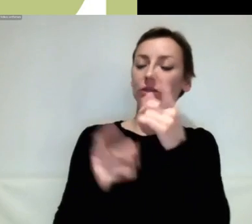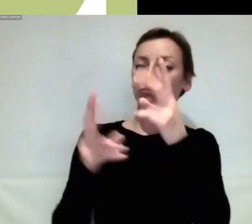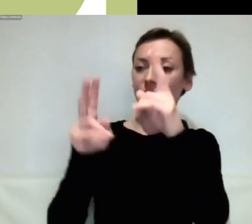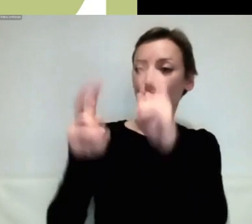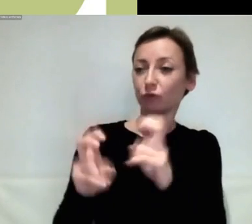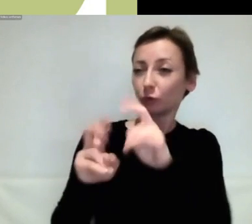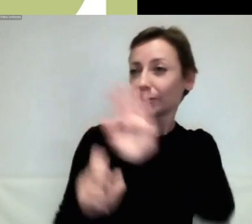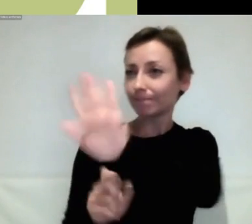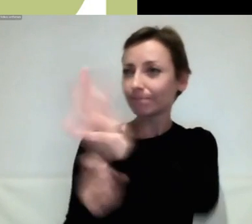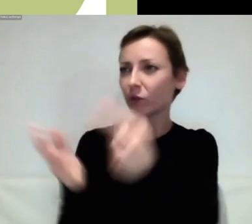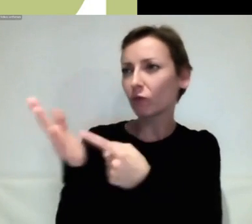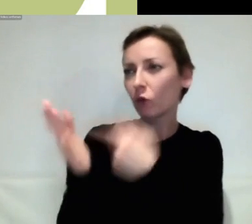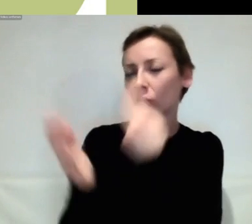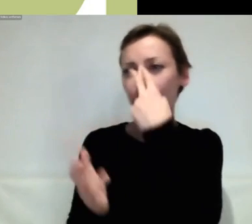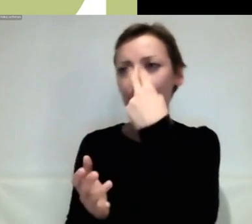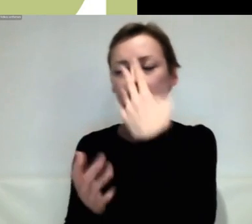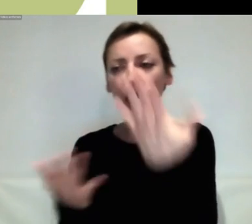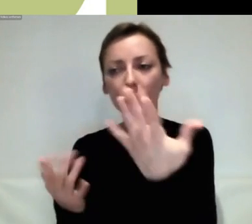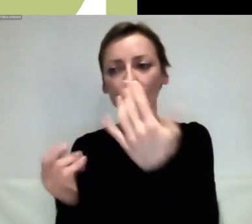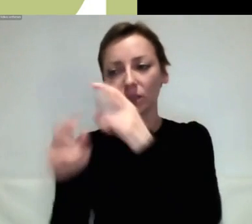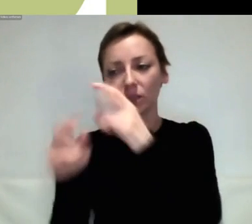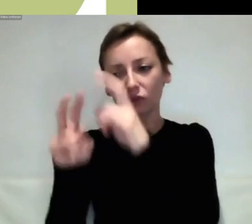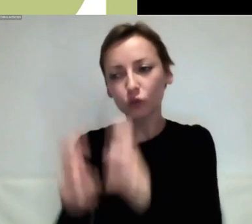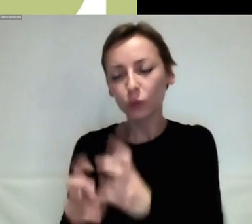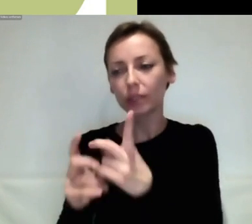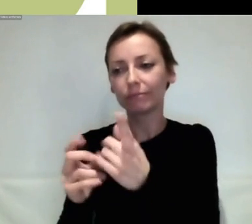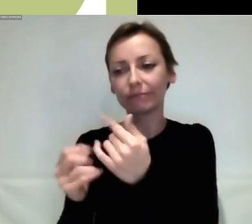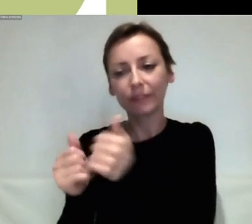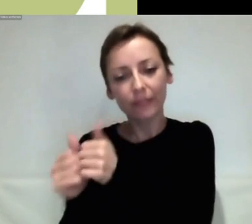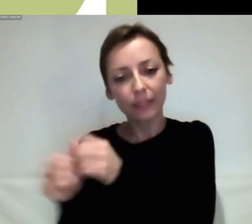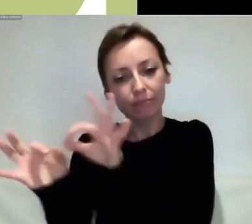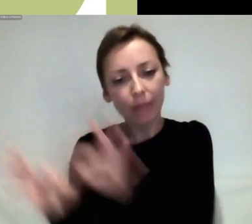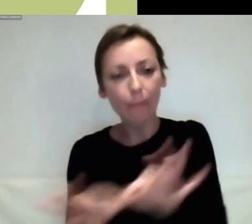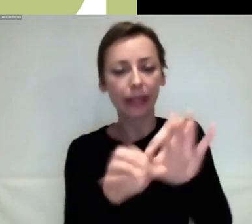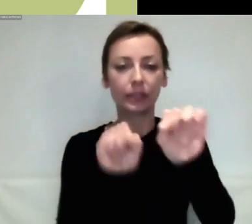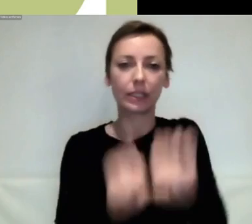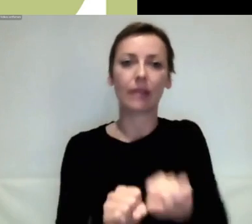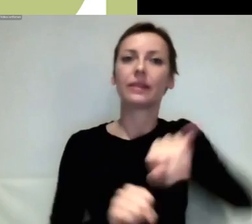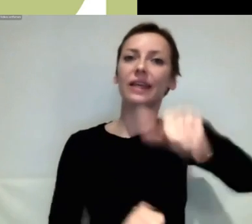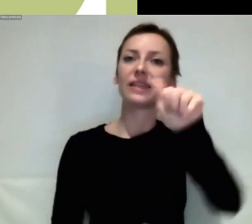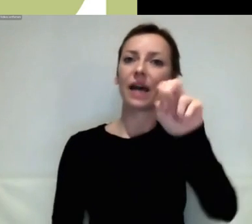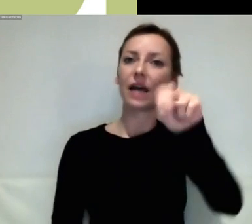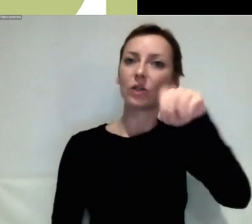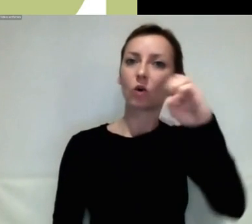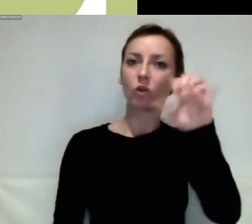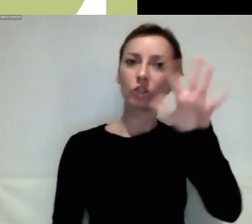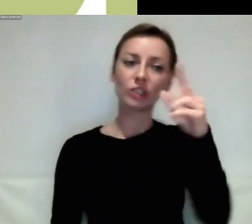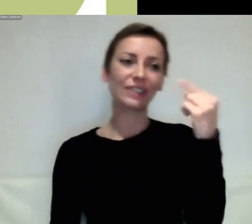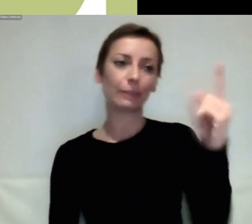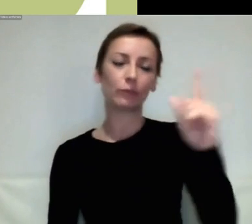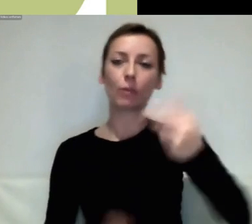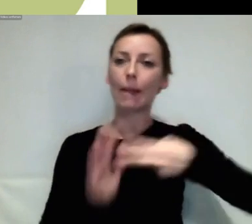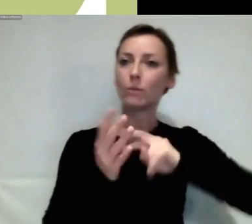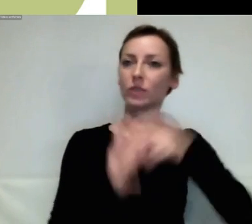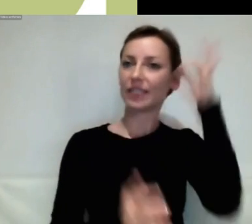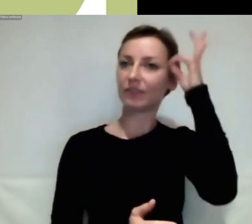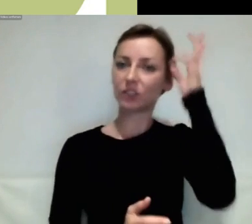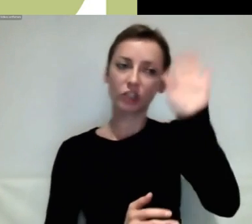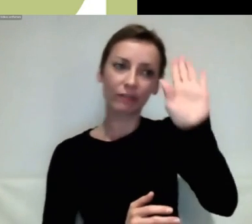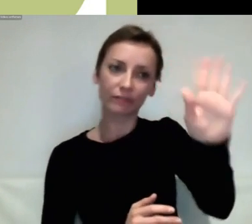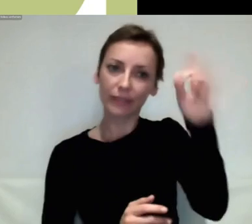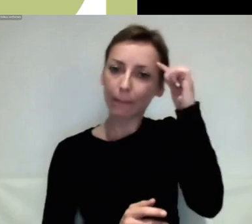Mein Kollege Janosch wird nochmal aus politikwissenschaftlicher Sicht analysieren, warum wir bisher an der Umsetzung